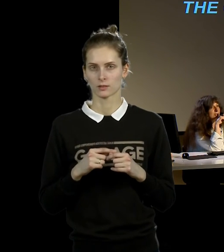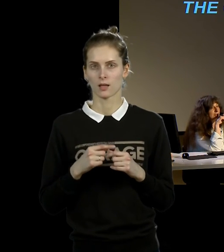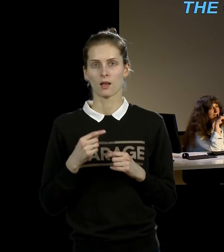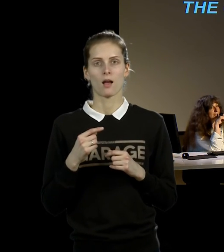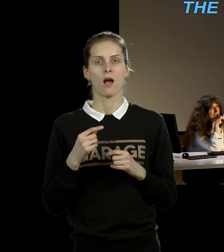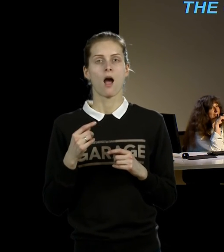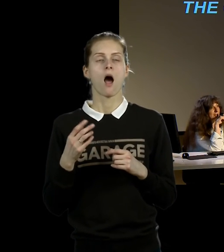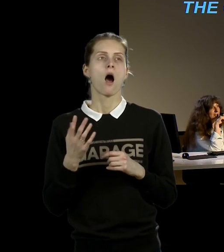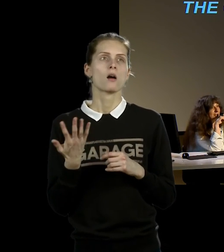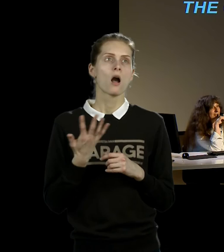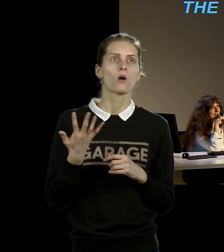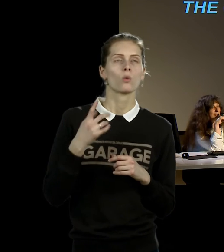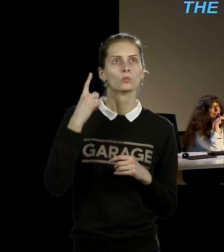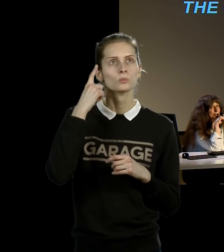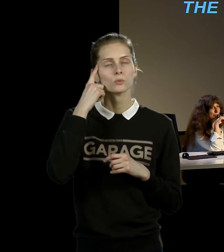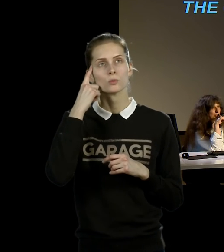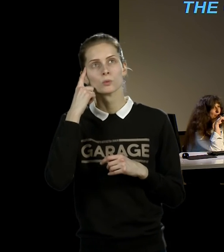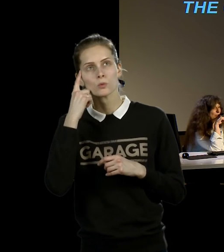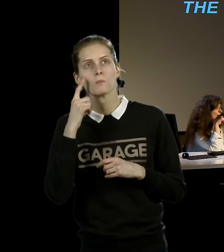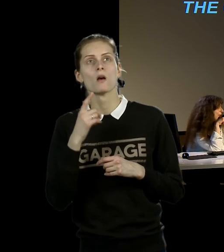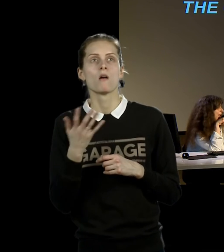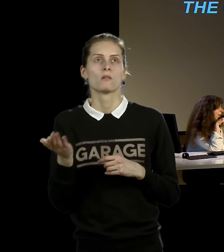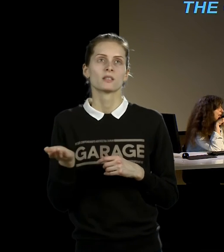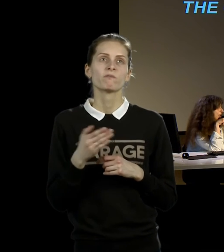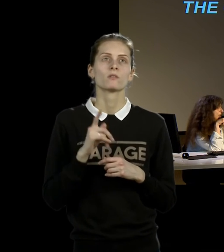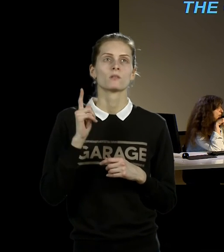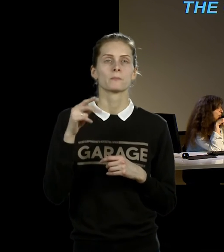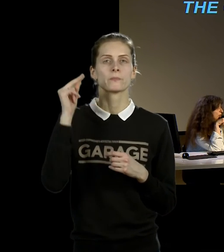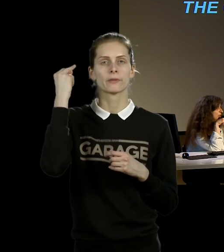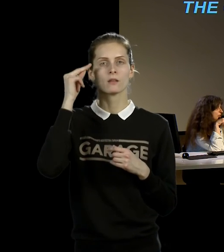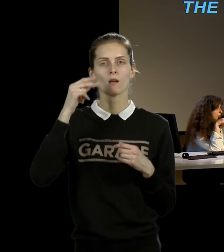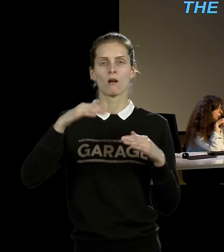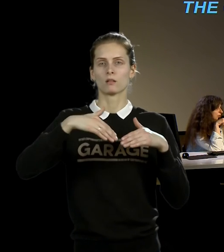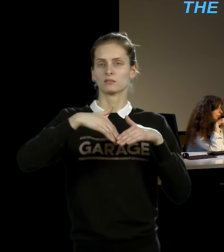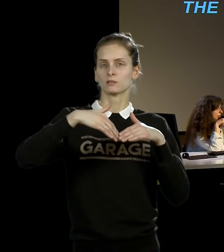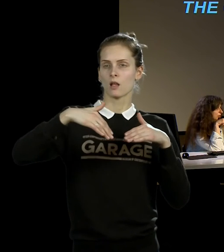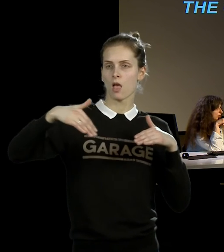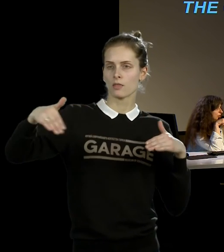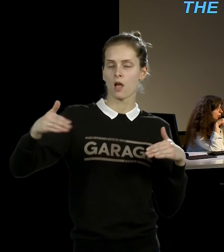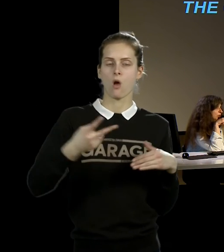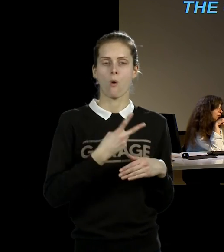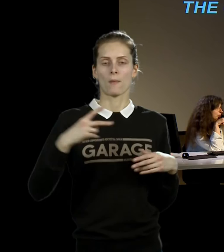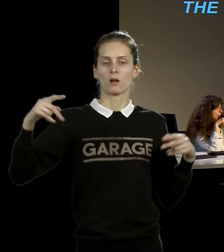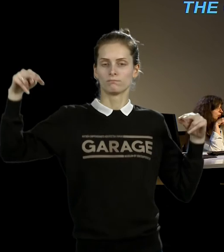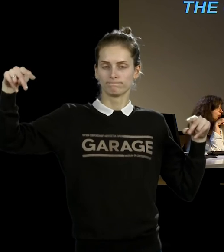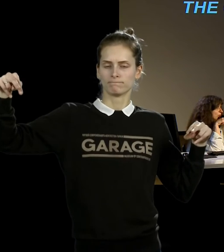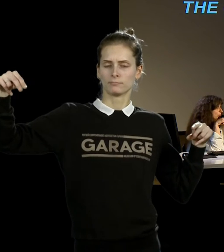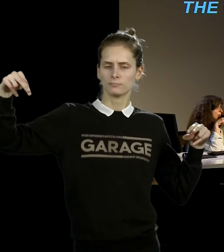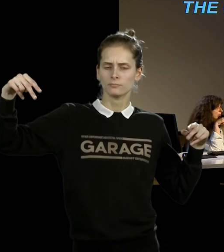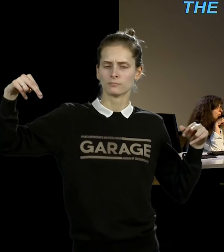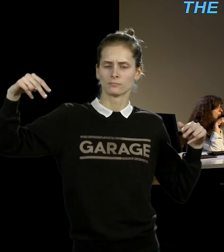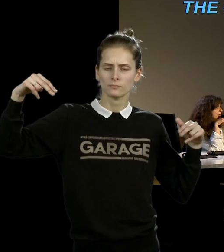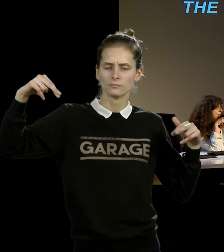Великой Китайской стене навстречу друг другу. Теформанс, как вы понимаете,-е годы требовал